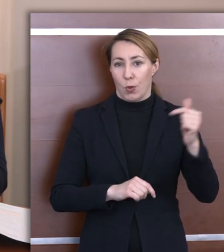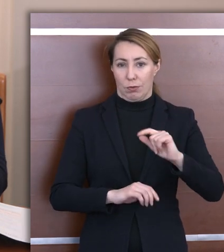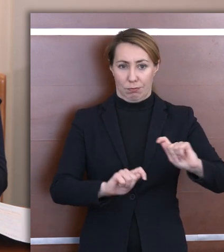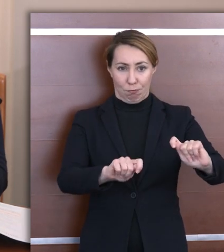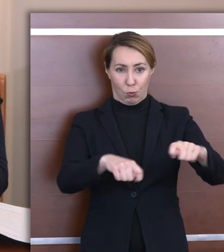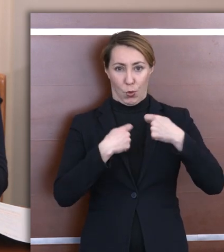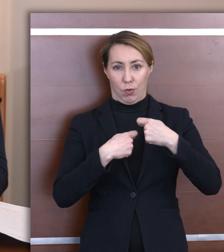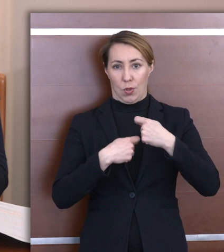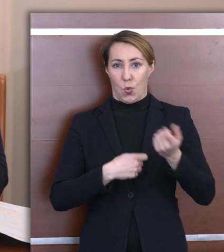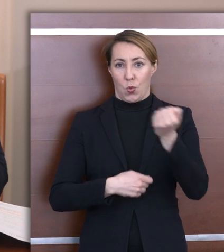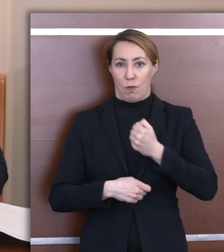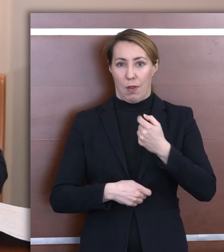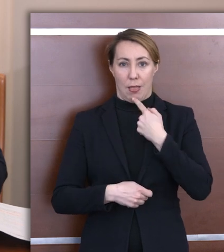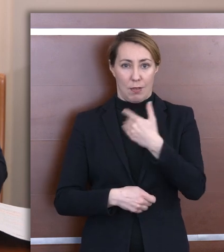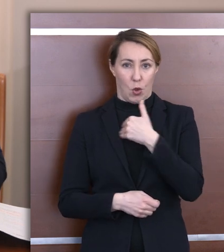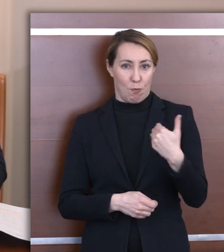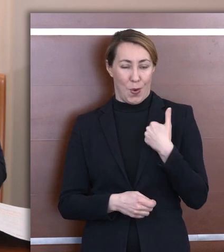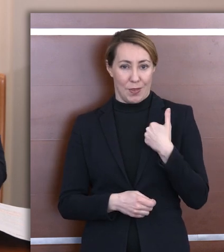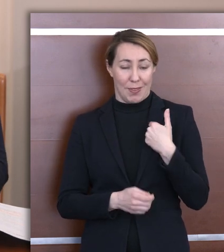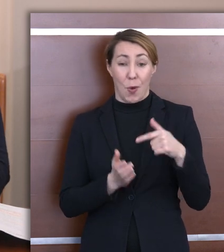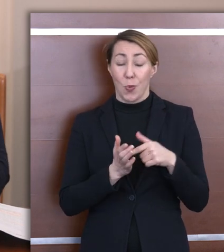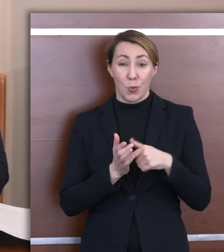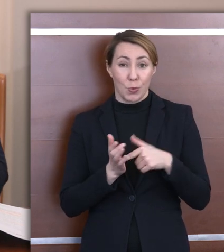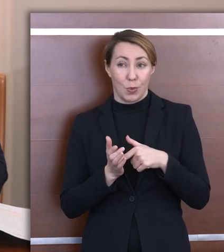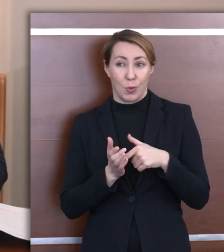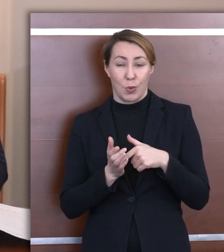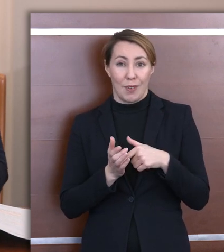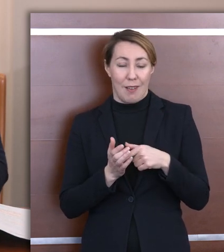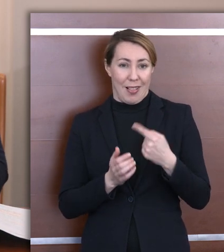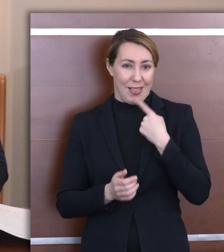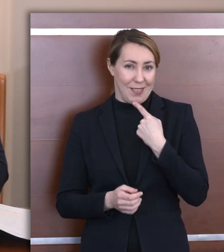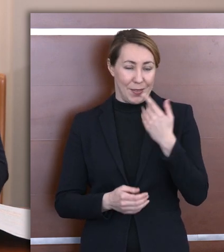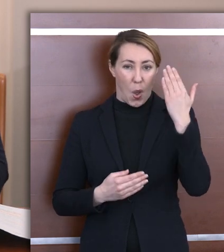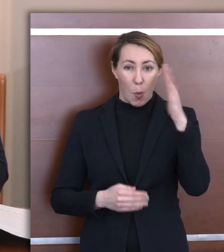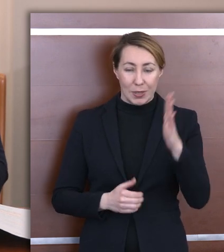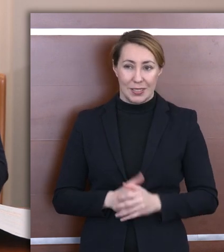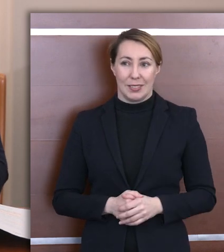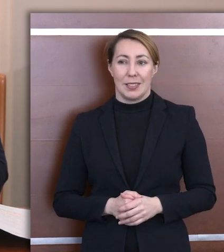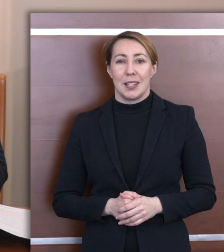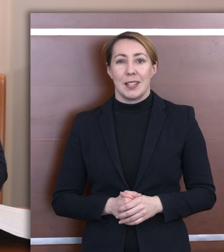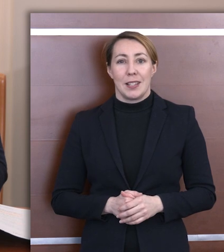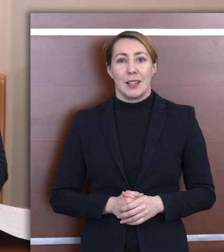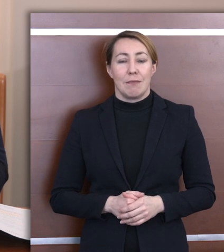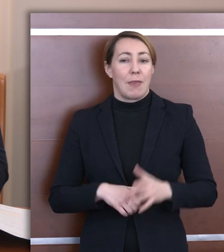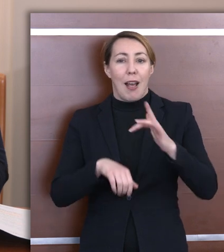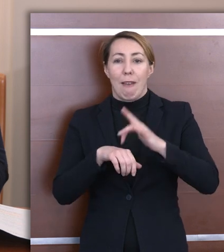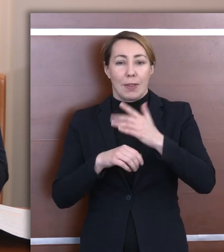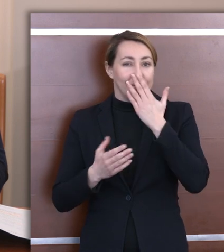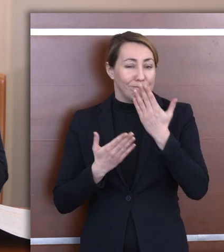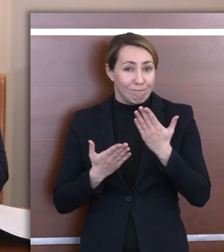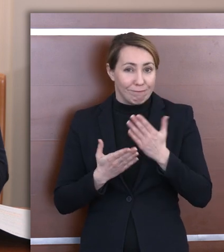językiem polskim, językiem, który jest dla nich językiem obcym. Jakie są tego efekty?